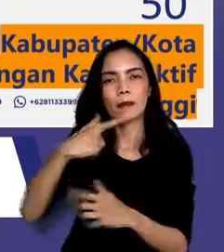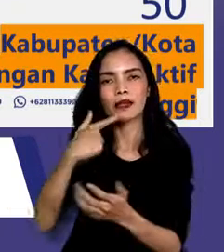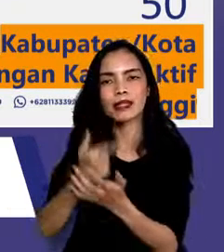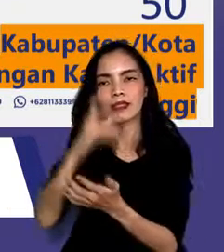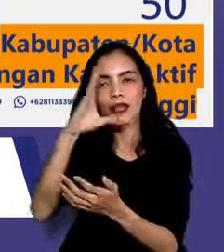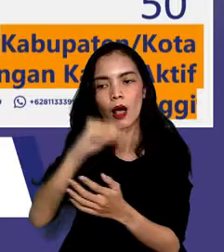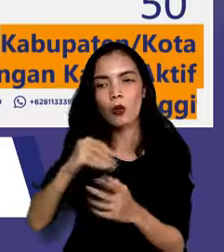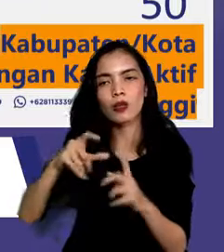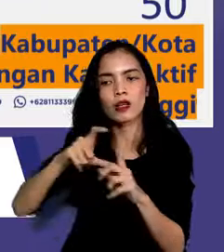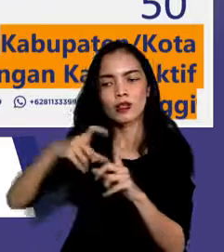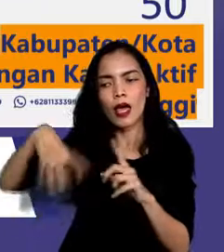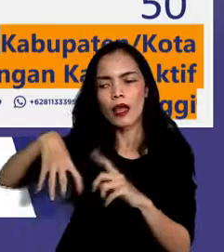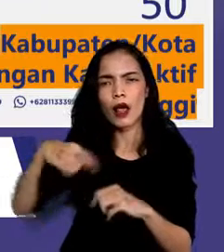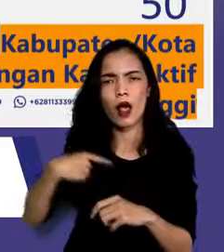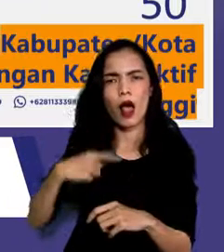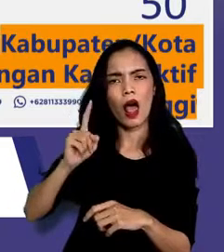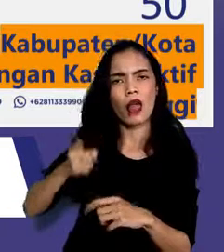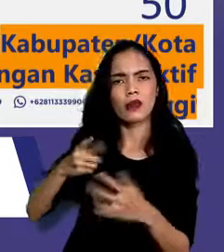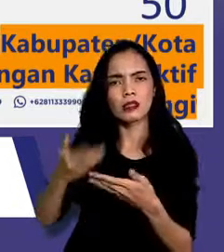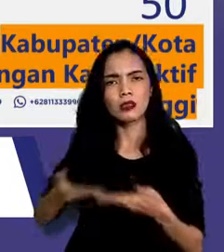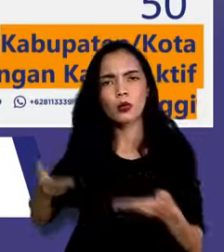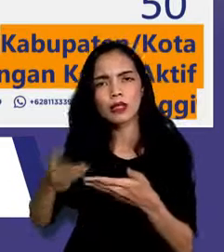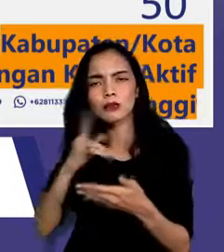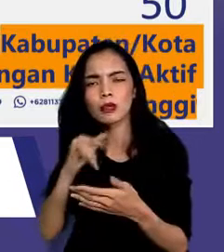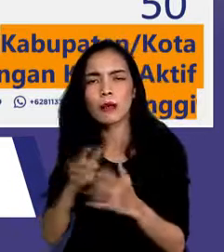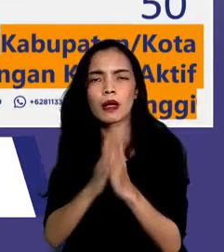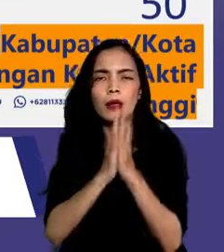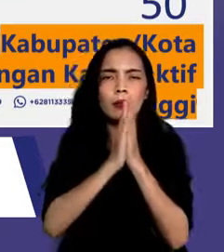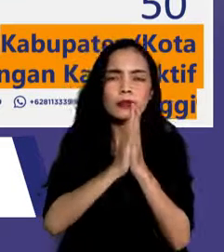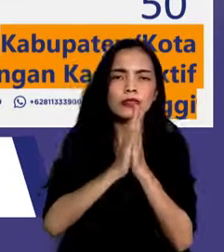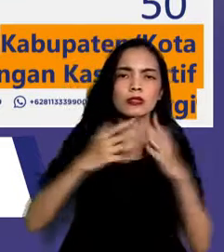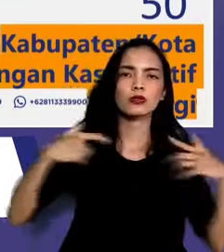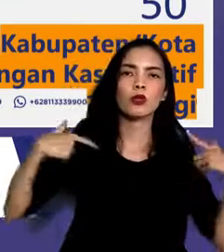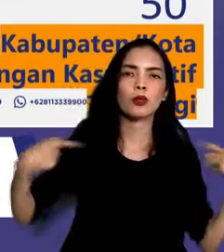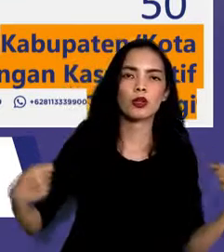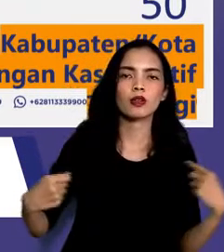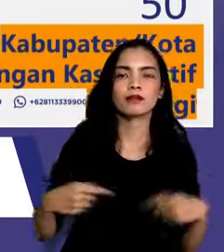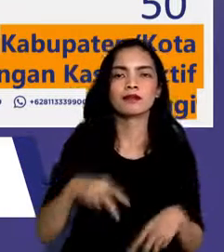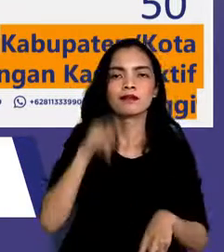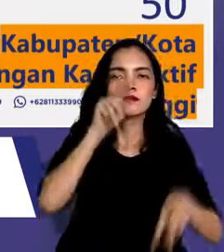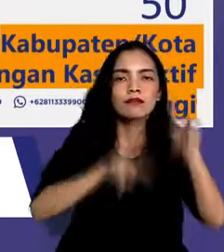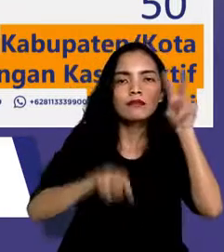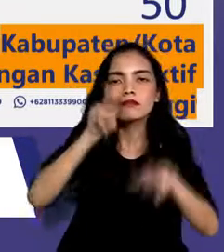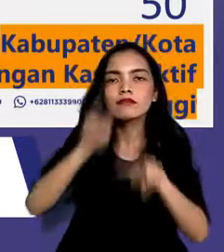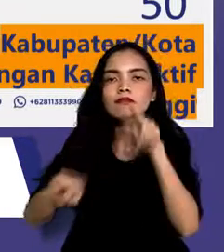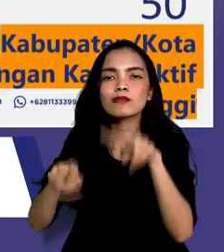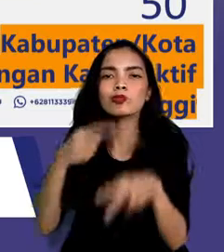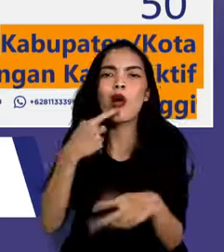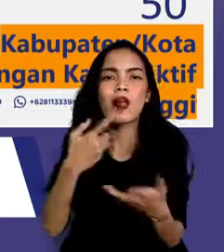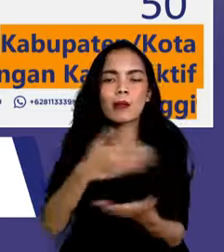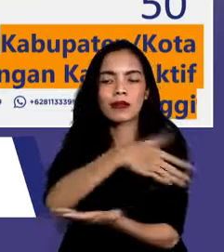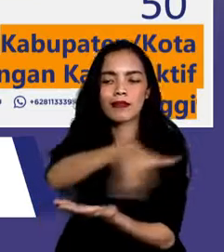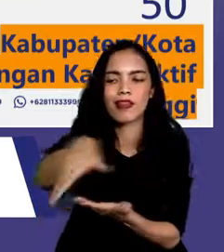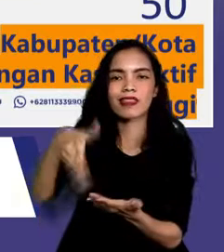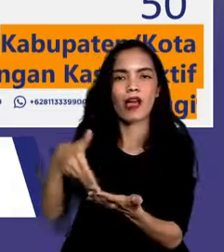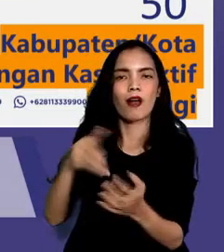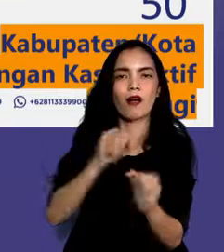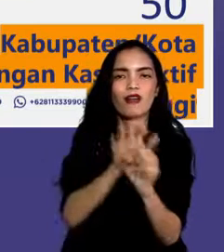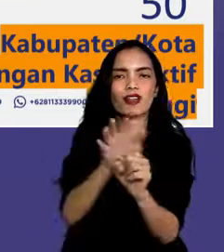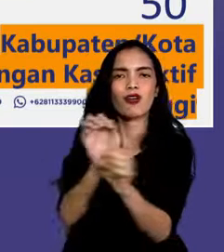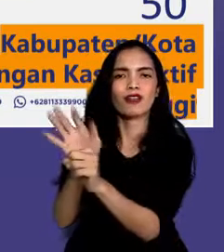daerahnya masing-masing. Kepada seluruh gubernur, mohon untuk dapat memantau data COVID-19 di provinsinya,